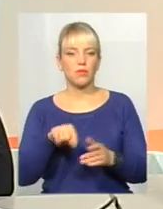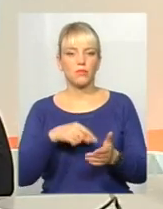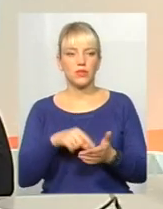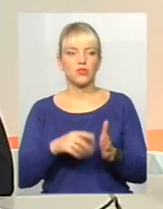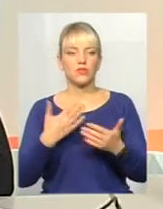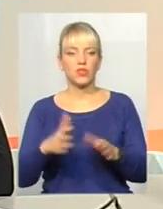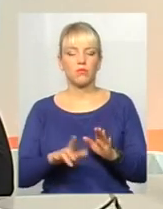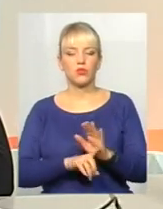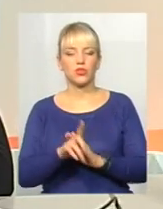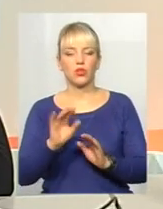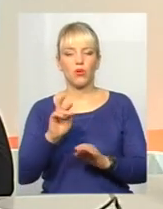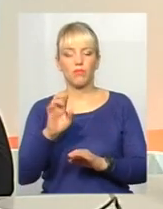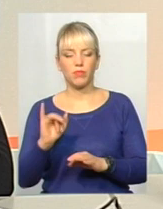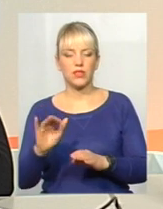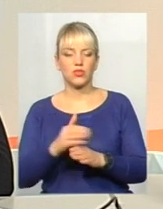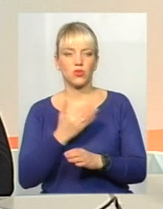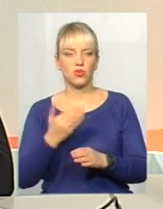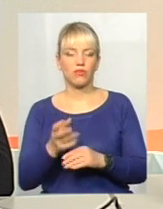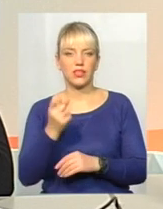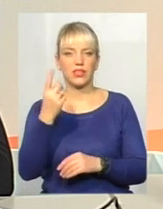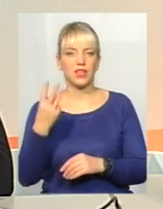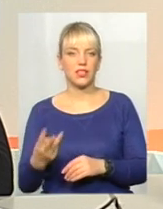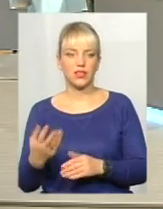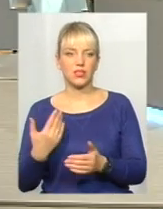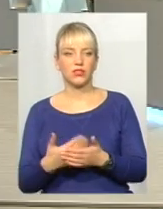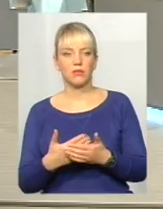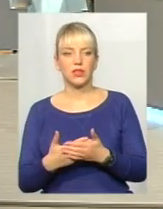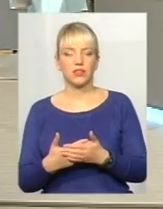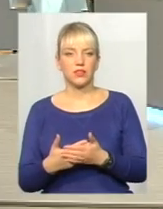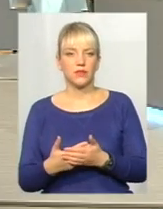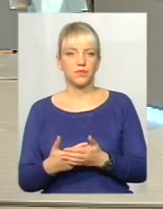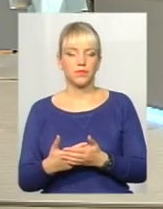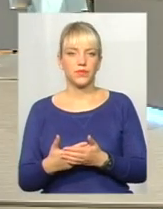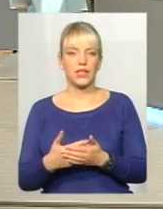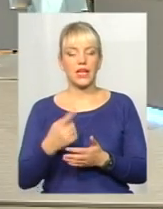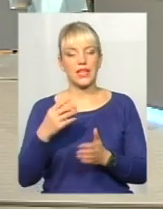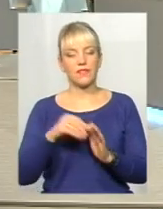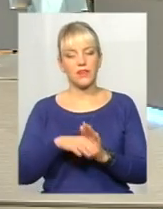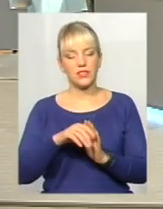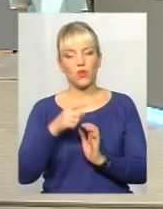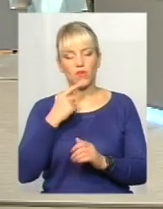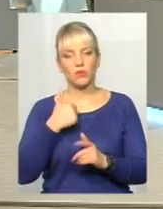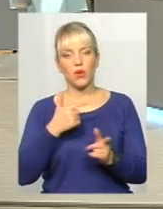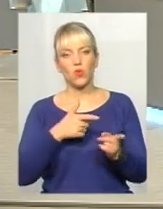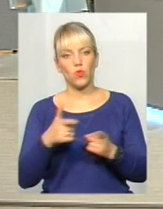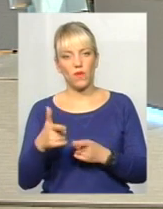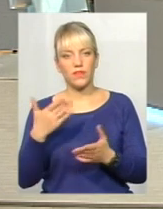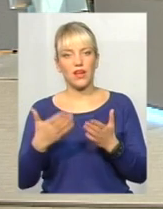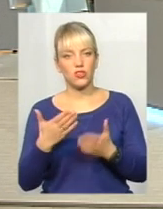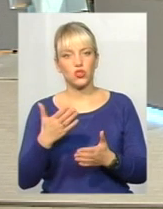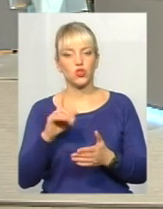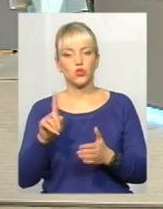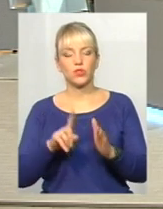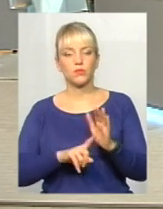принаймні на третину, або на сортів 20. Тобто, з однієї сторони, інвестор каже, ми готові, якщо вже щось